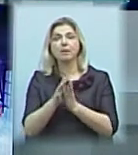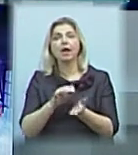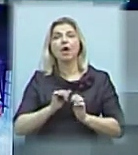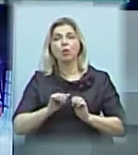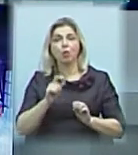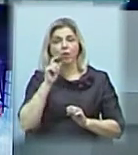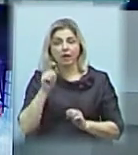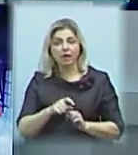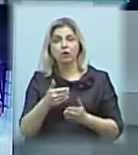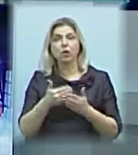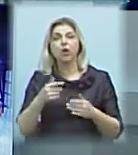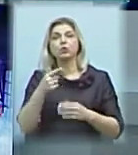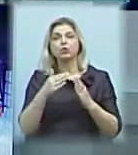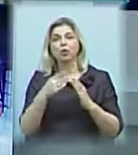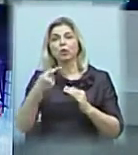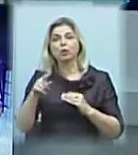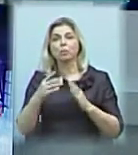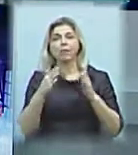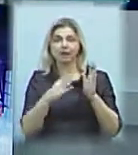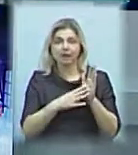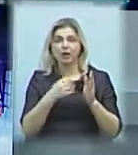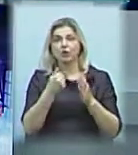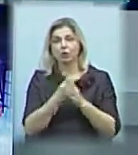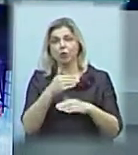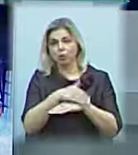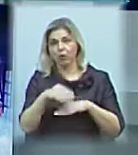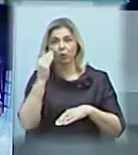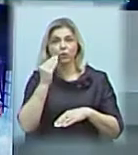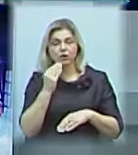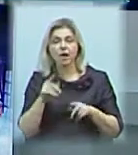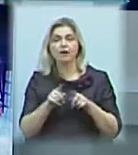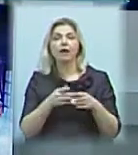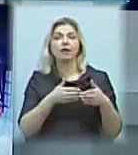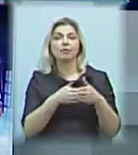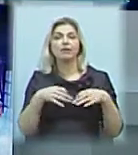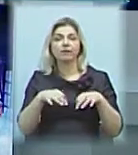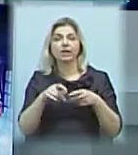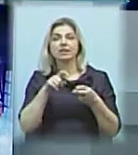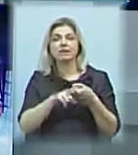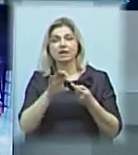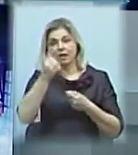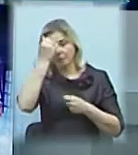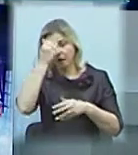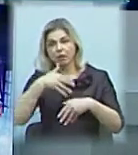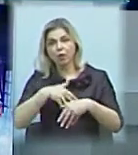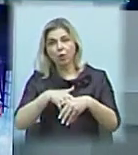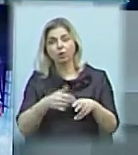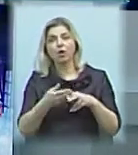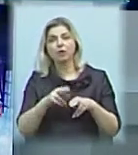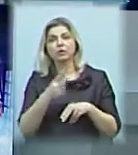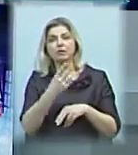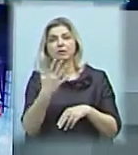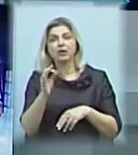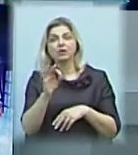України від будинку номер 9 до вулиці Пушкінської. Такі обмеження руху пов'язані з пам'ятною ходою, яке 25